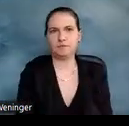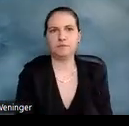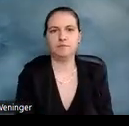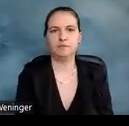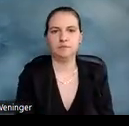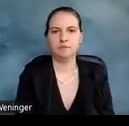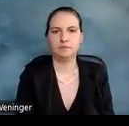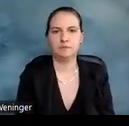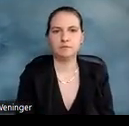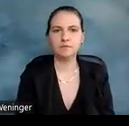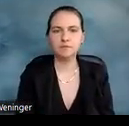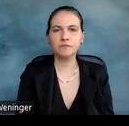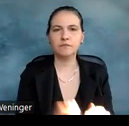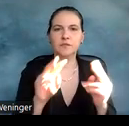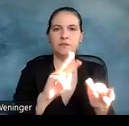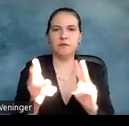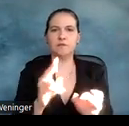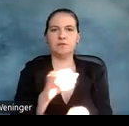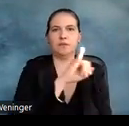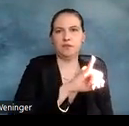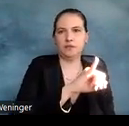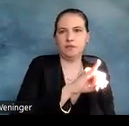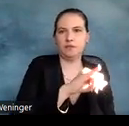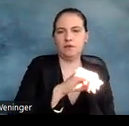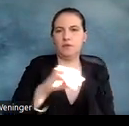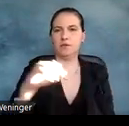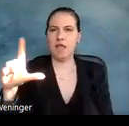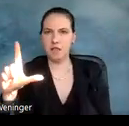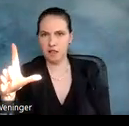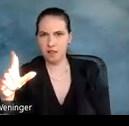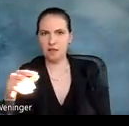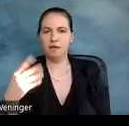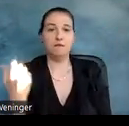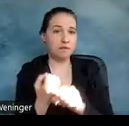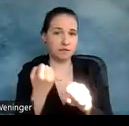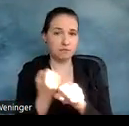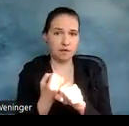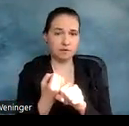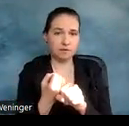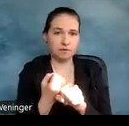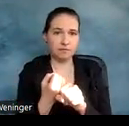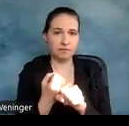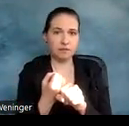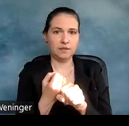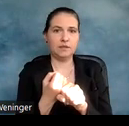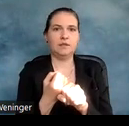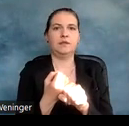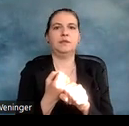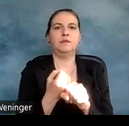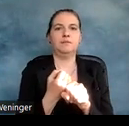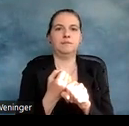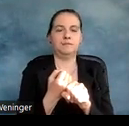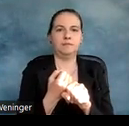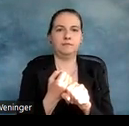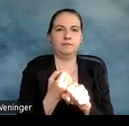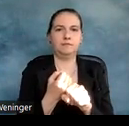Und die Verwechslung zwischen dem I und L zu vermeiden, hat sie das I keine Unterlänge und das J hat einen